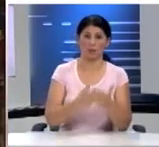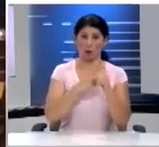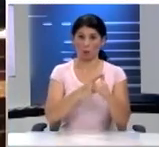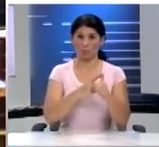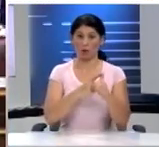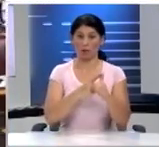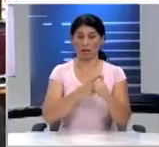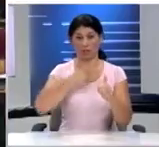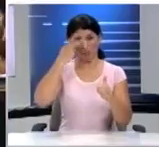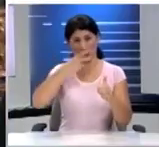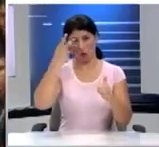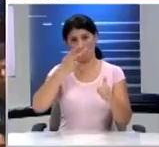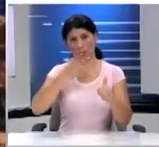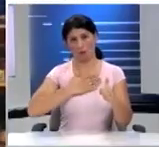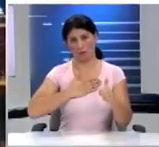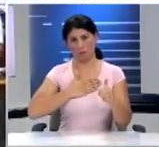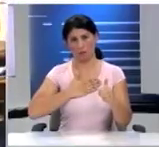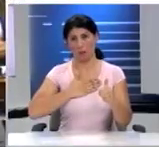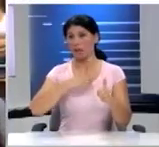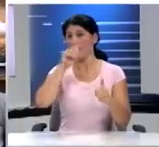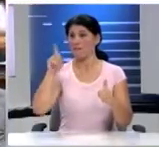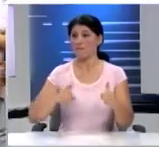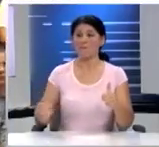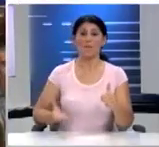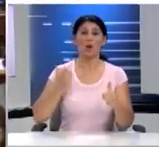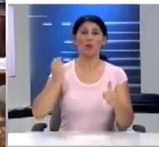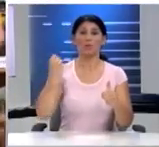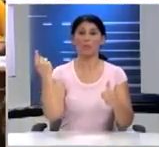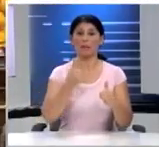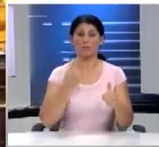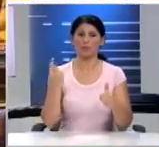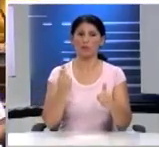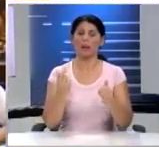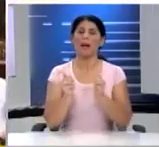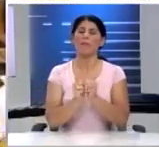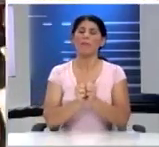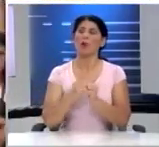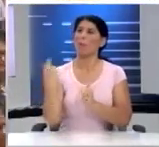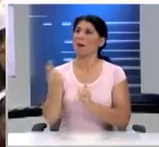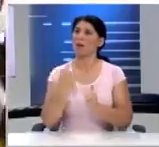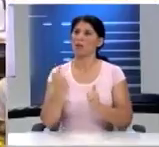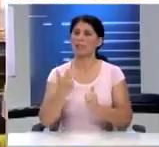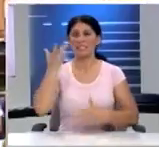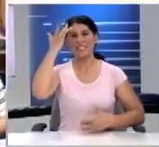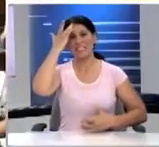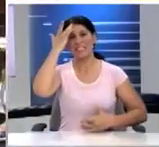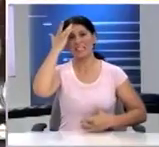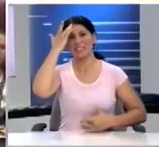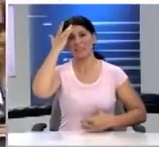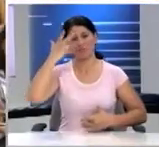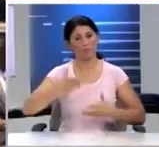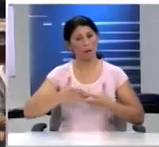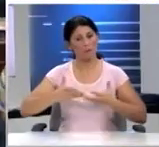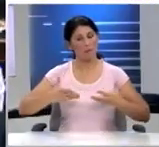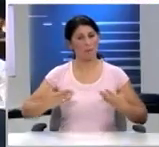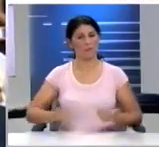δικαιώματά μας για ένα βιώσιμο περιβάλλον και την καλλιέργεια φιλοπεριβαλλοντικής συνείδησης Πρώτον,